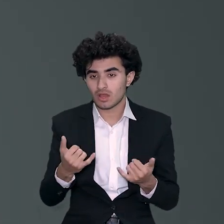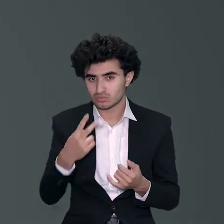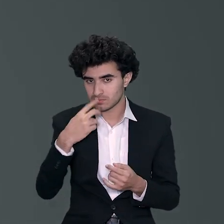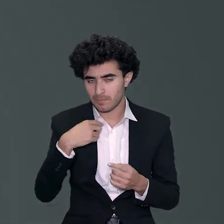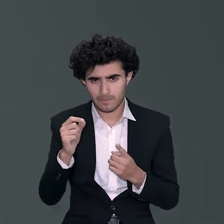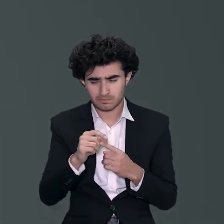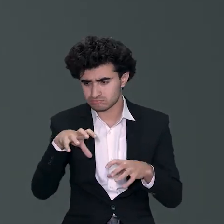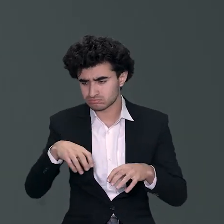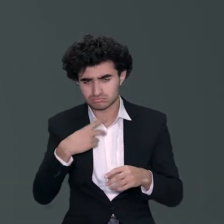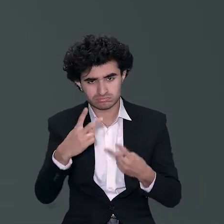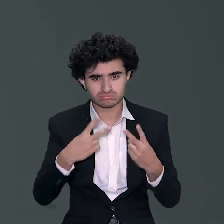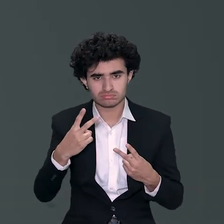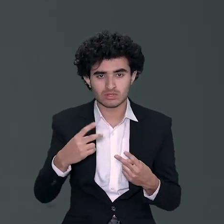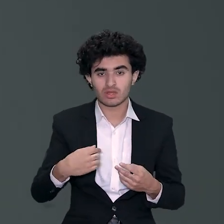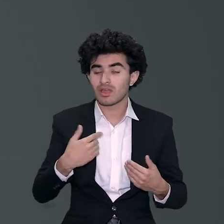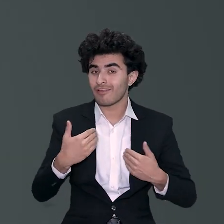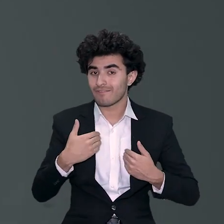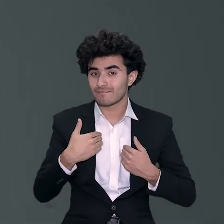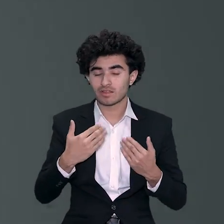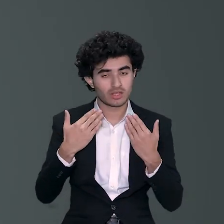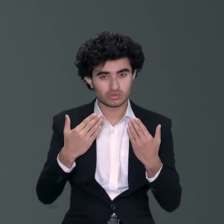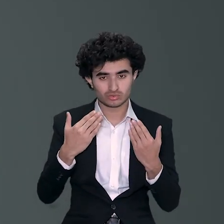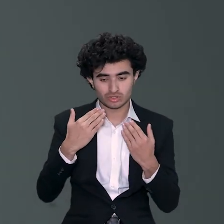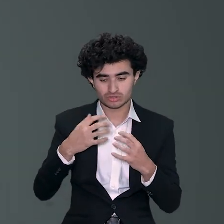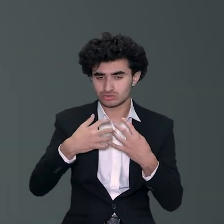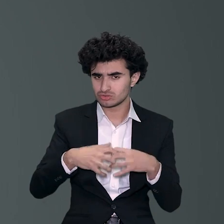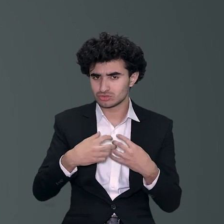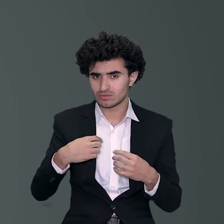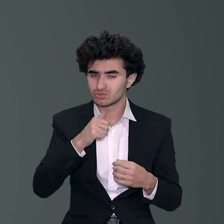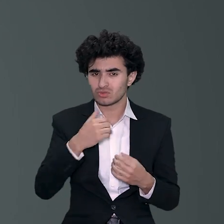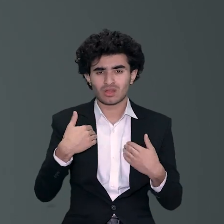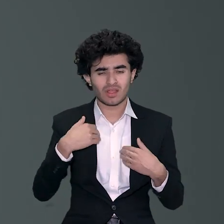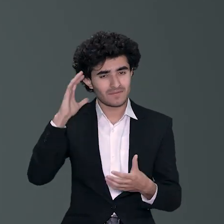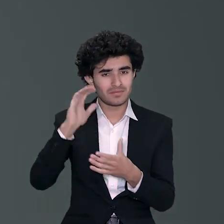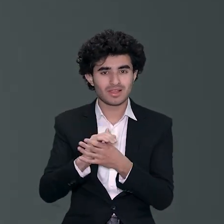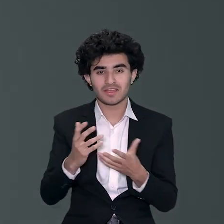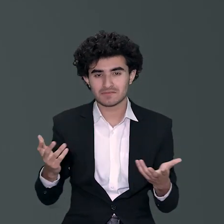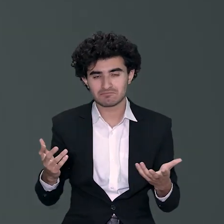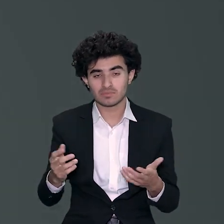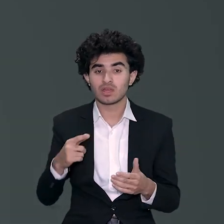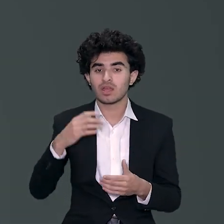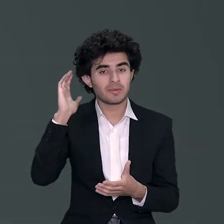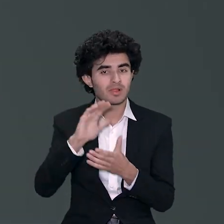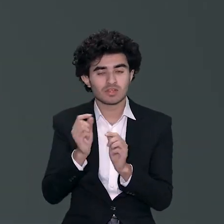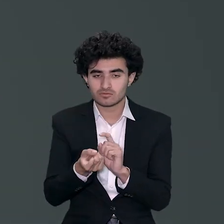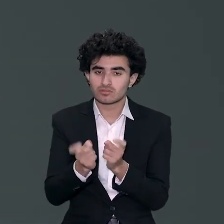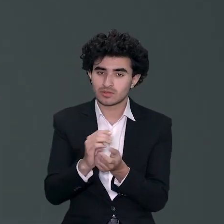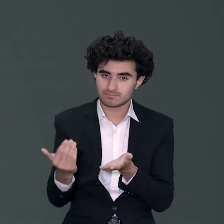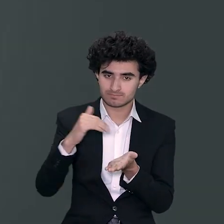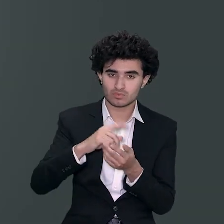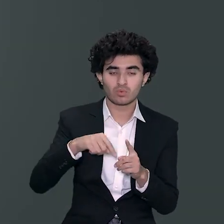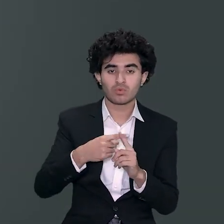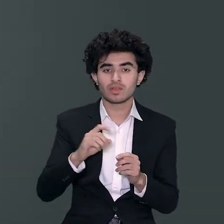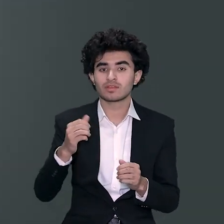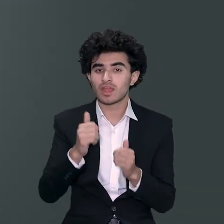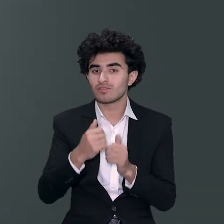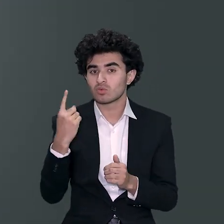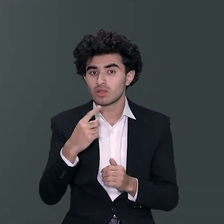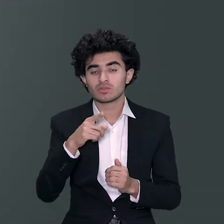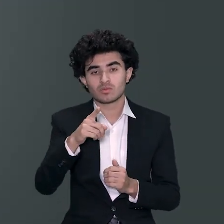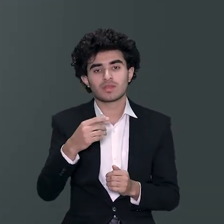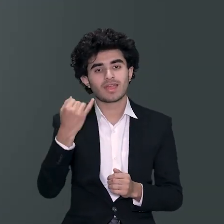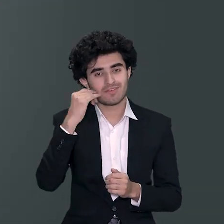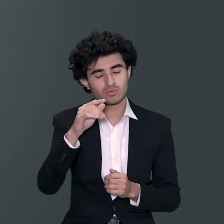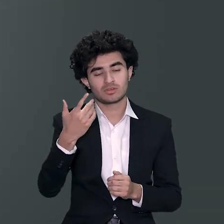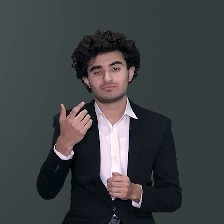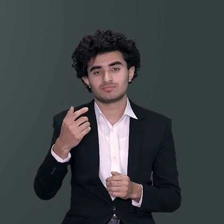آج ہم جب اپنے ملک میں دیکھتے ہیں تو ہمیں اپنے تعلیمی سسٹم پہ ہمیں اس پورے نظام پہ یقین نہیں رہا یہ یقین تب واپس